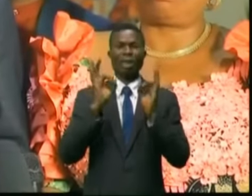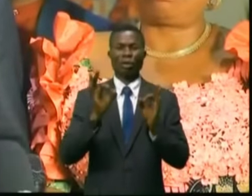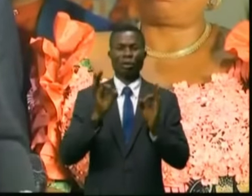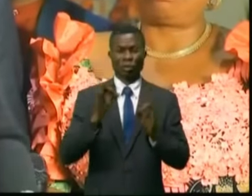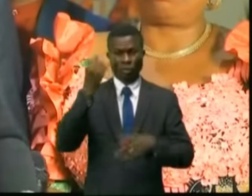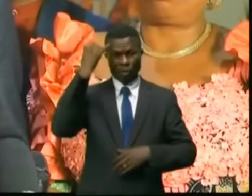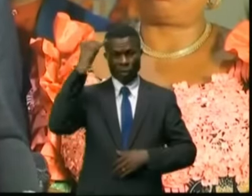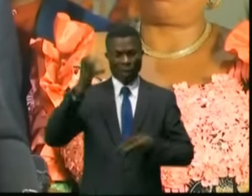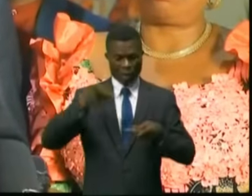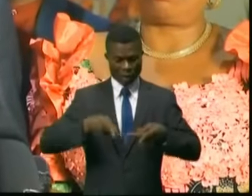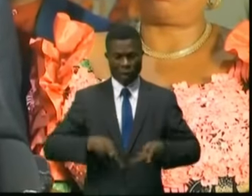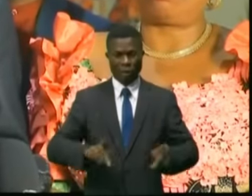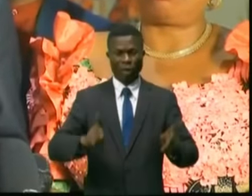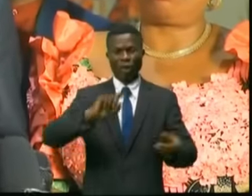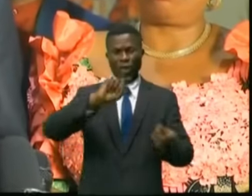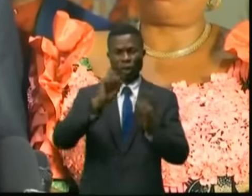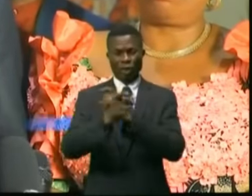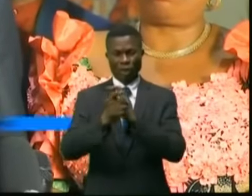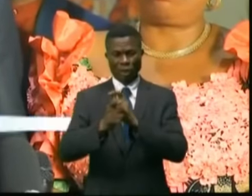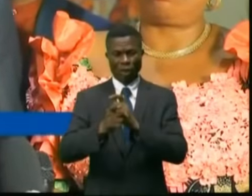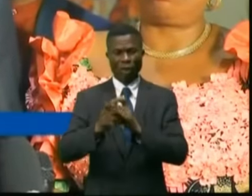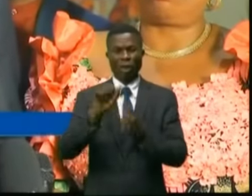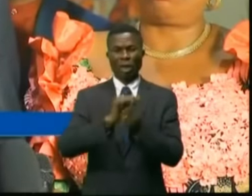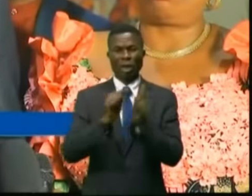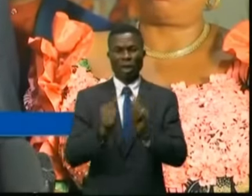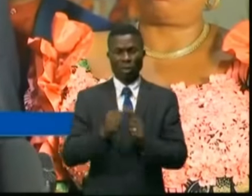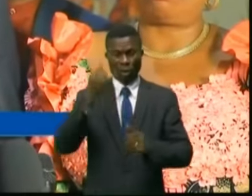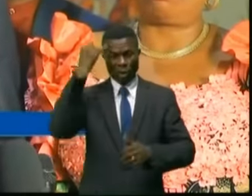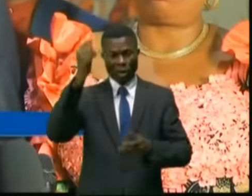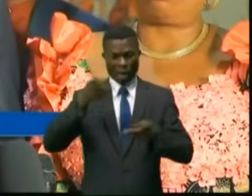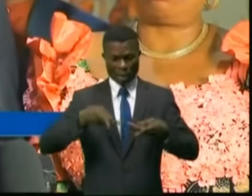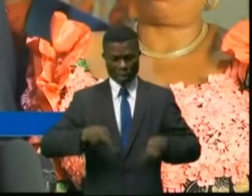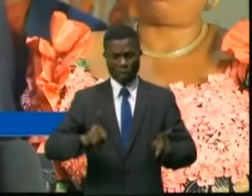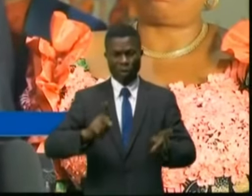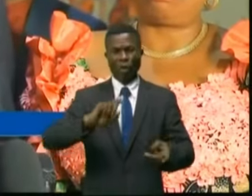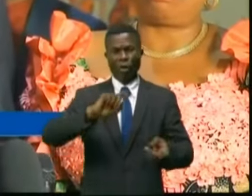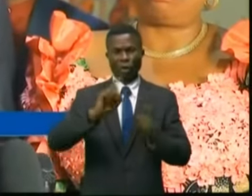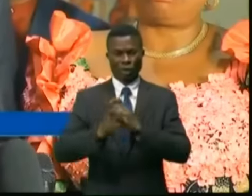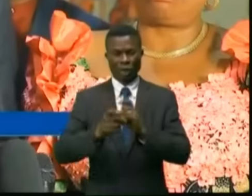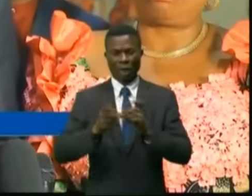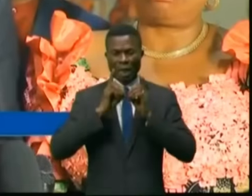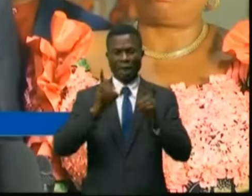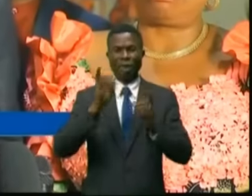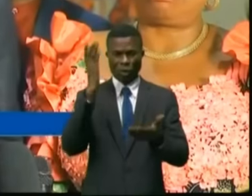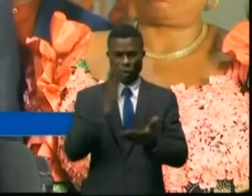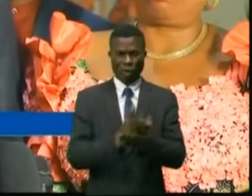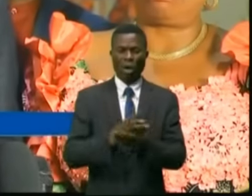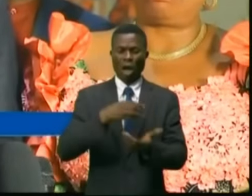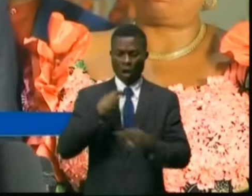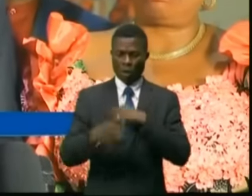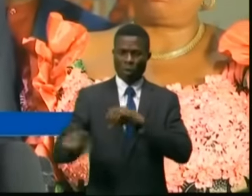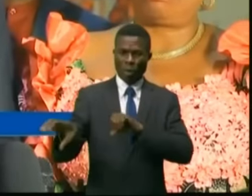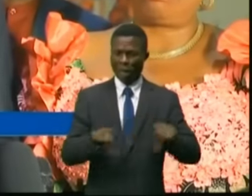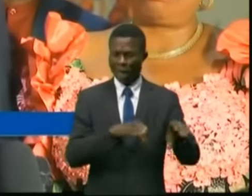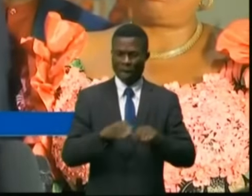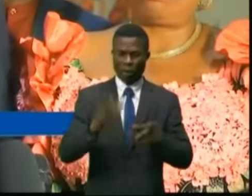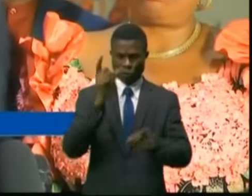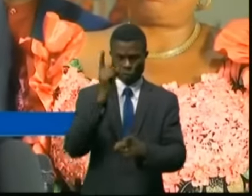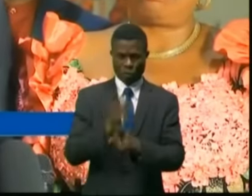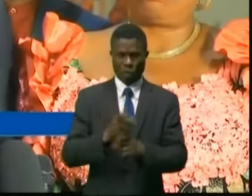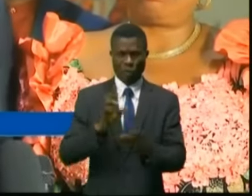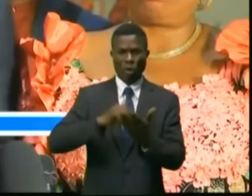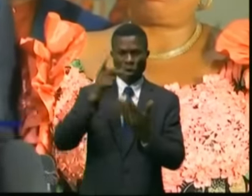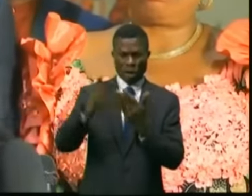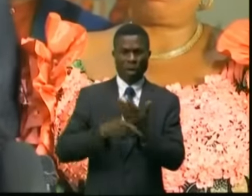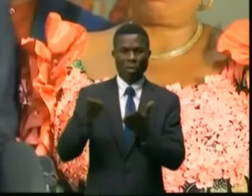des idées qui permettront de changer le paradigme, des idées qui permettront de passer des discours, faire des actions concrètes. Parce que les plans